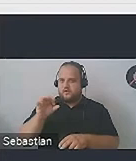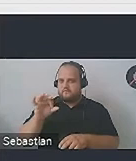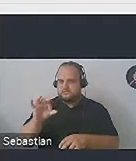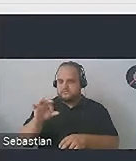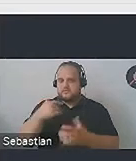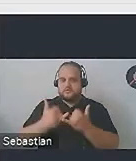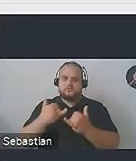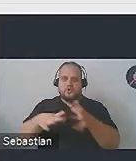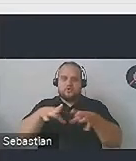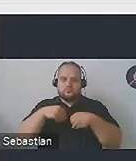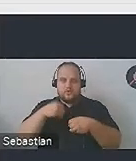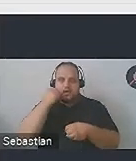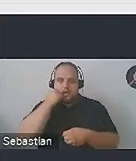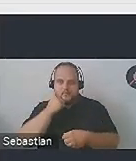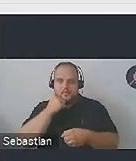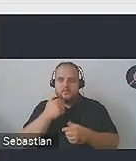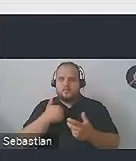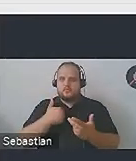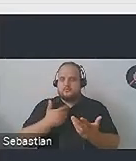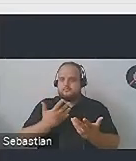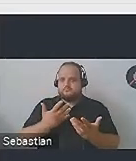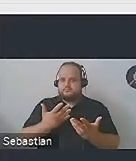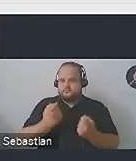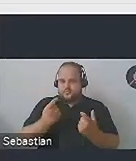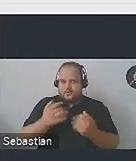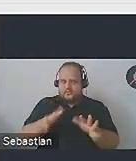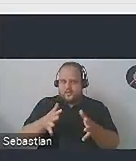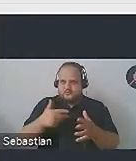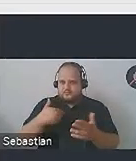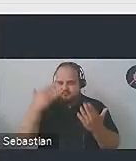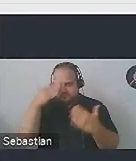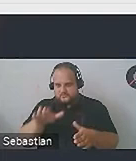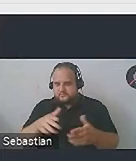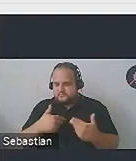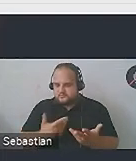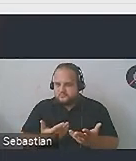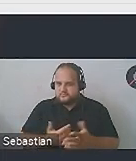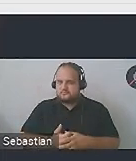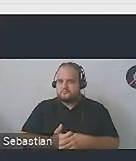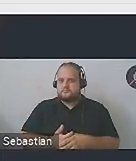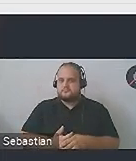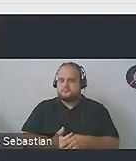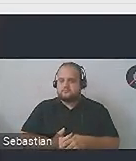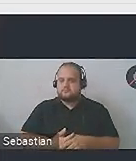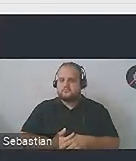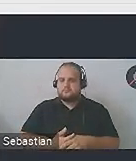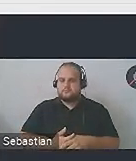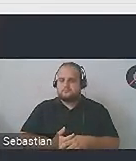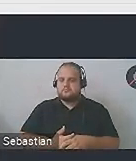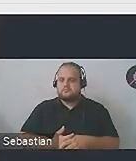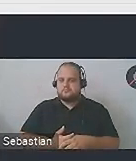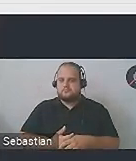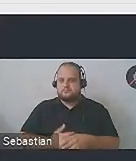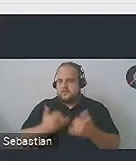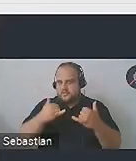Apple'a, czyli iPhone'a, no to ja jestem na nim trochę bezradna, bo tam są jakieś inne skróty, to znaczy nie klawiszowe, tylko inne gesty,